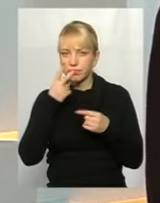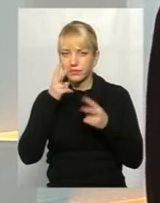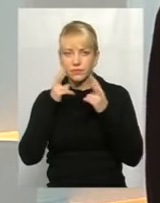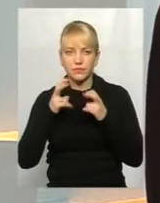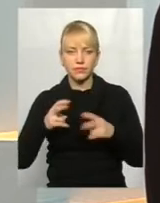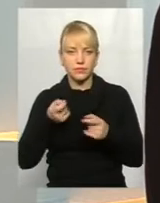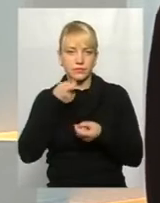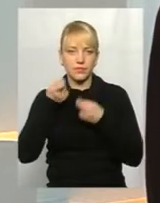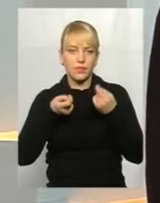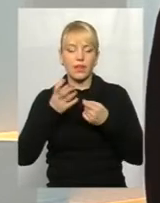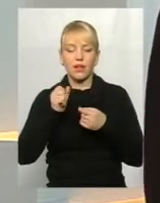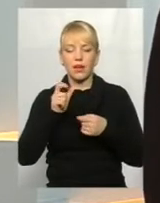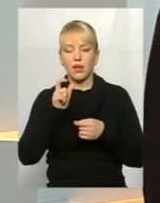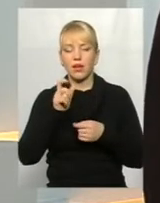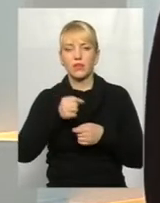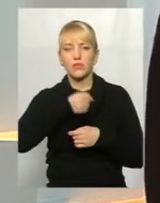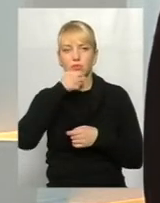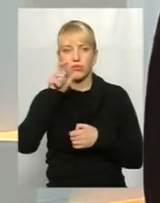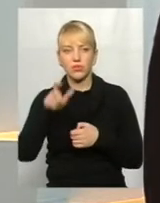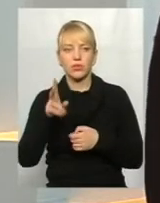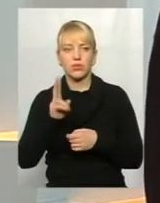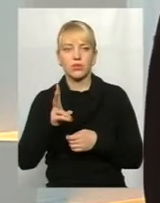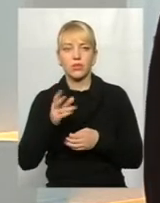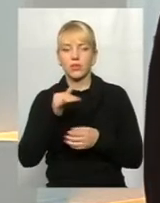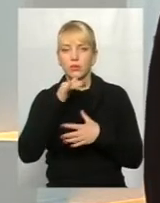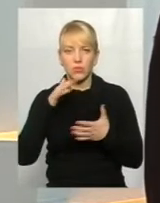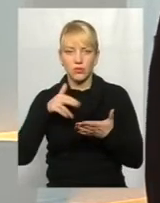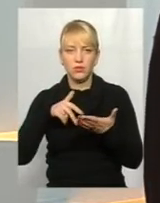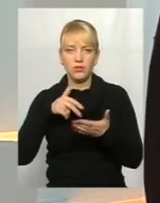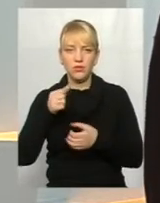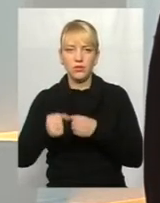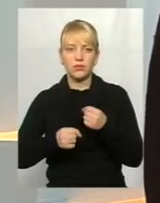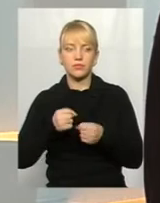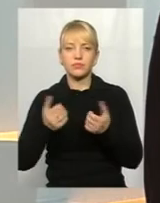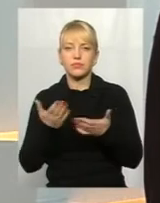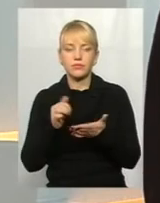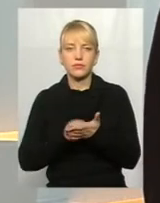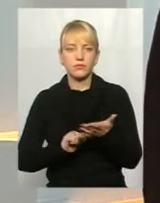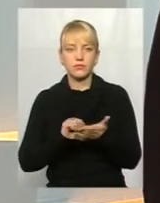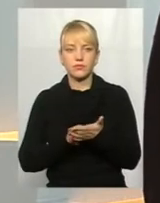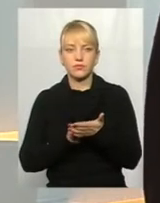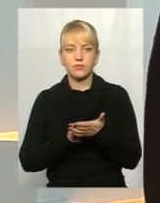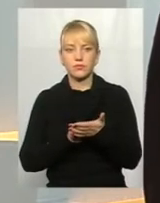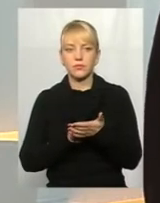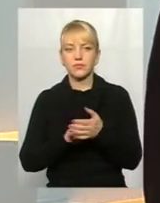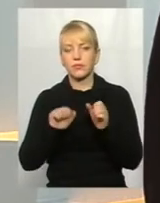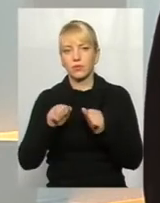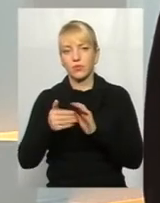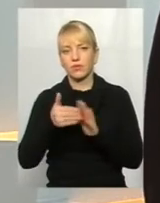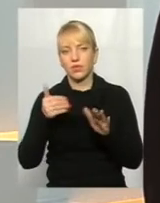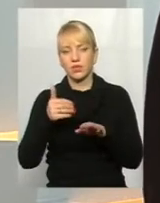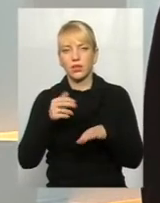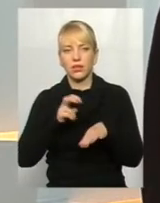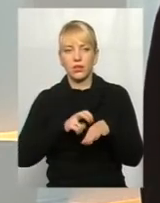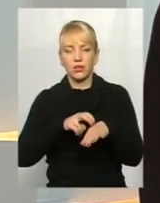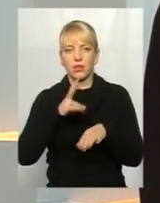пацієнт літнього віку, який не може дістатися з якихось певних причин, може викликати лікаря на